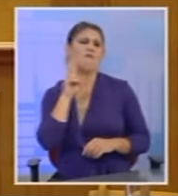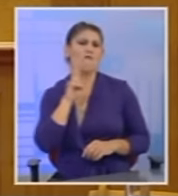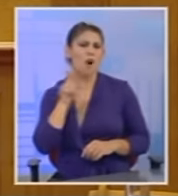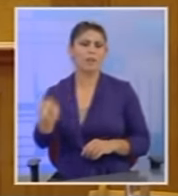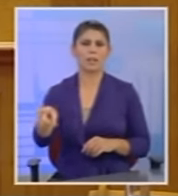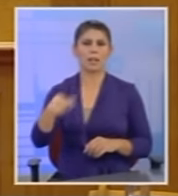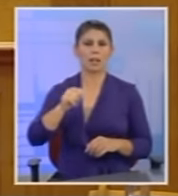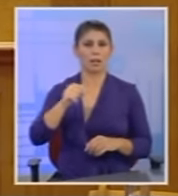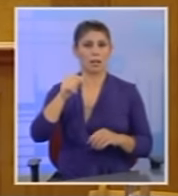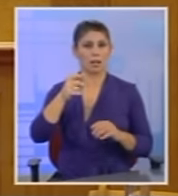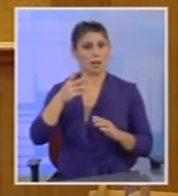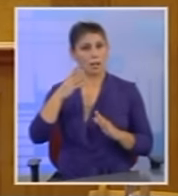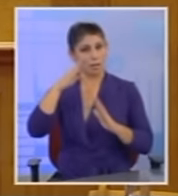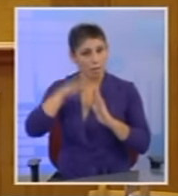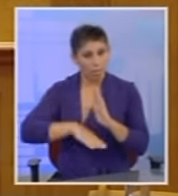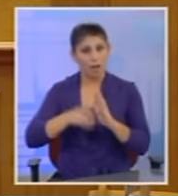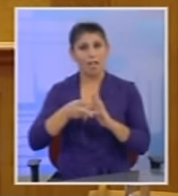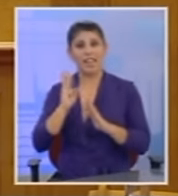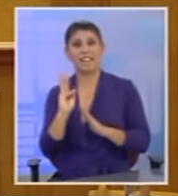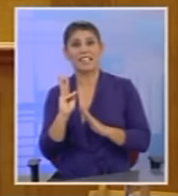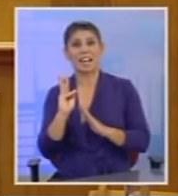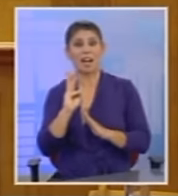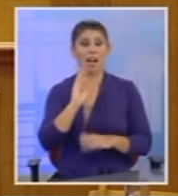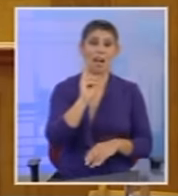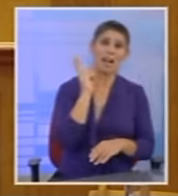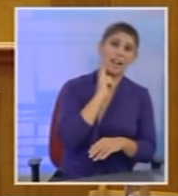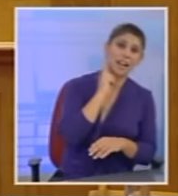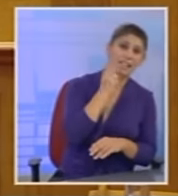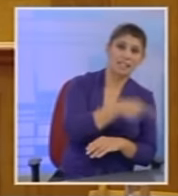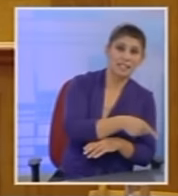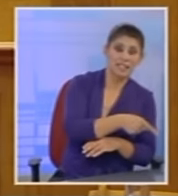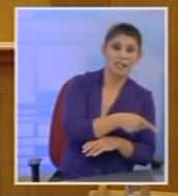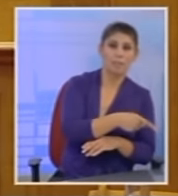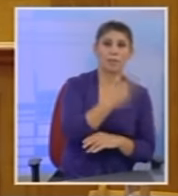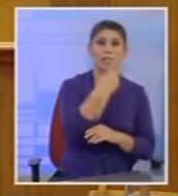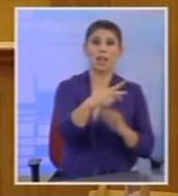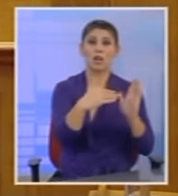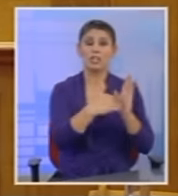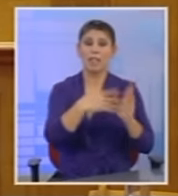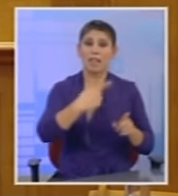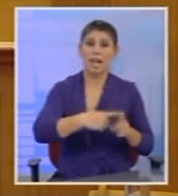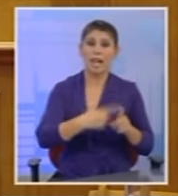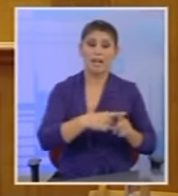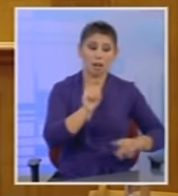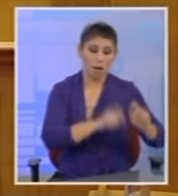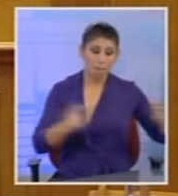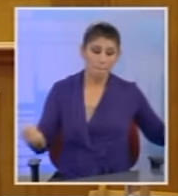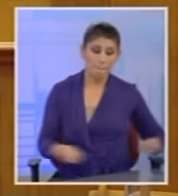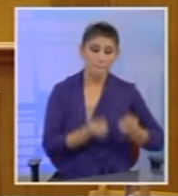Μειώθηκε η τιμή τους. Ωραία προσπάθεια. Ωραίος αθέμητος ανταγωνισμός εις βάρος των 200.000 εινοποιών